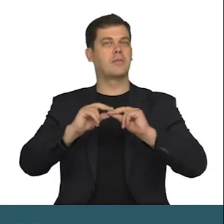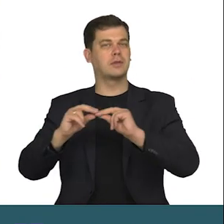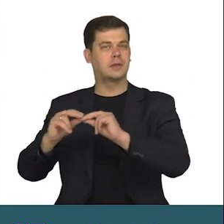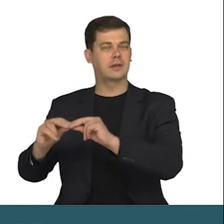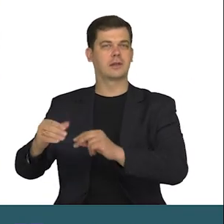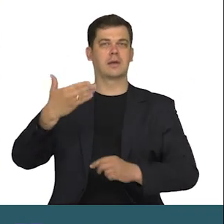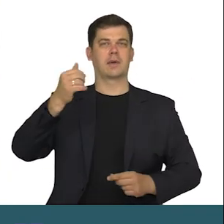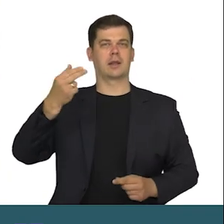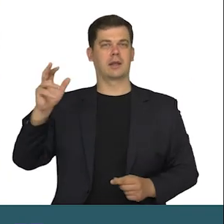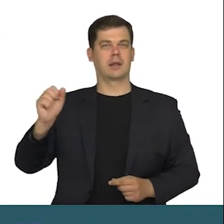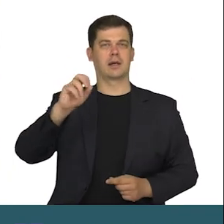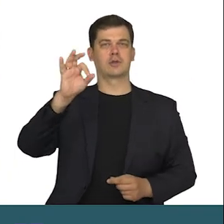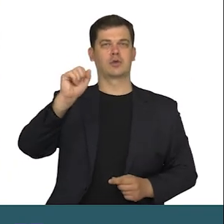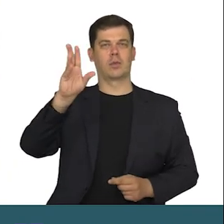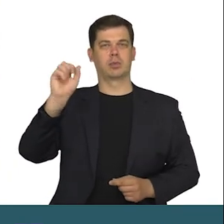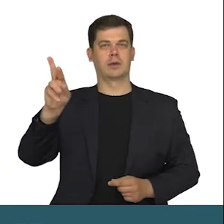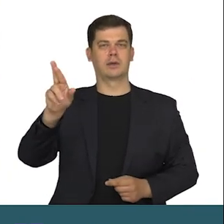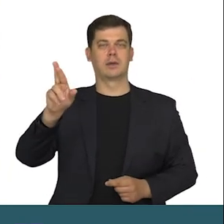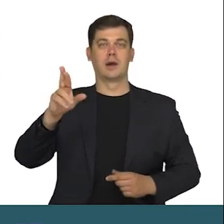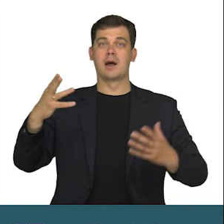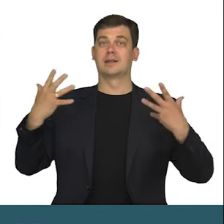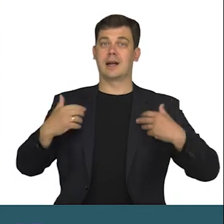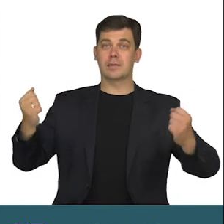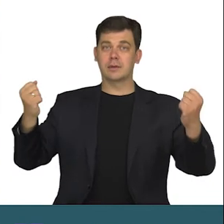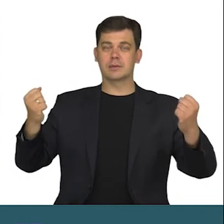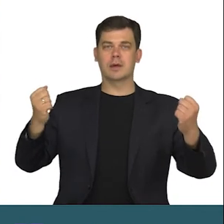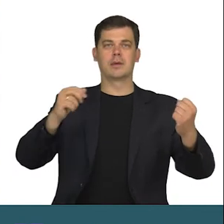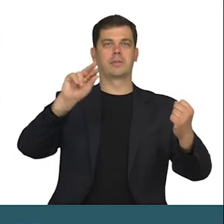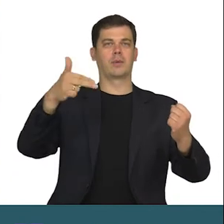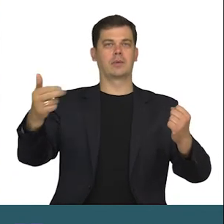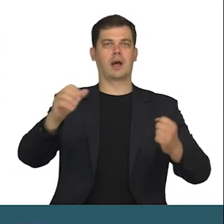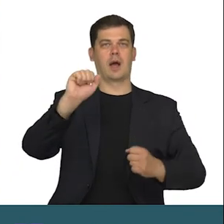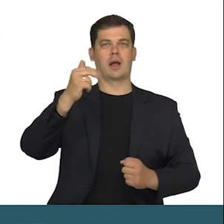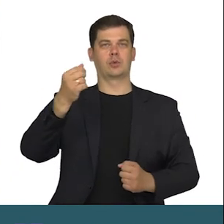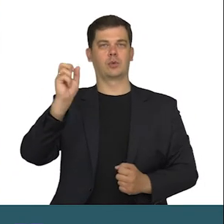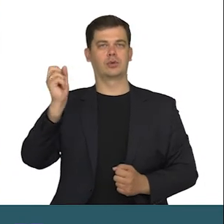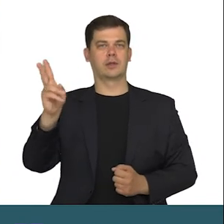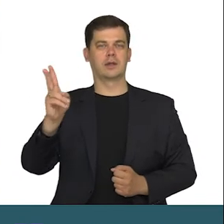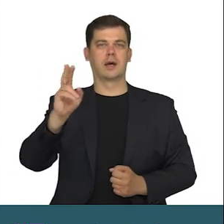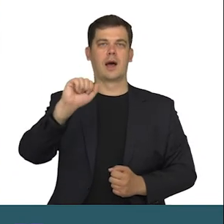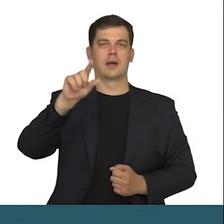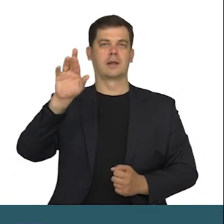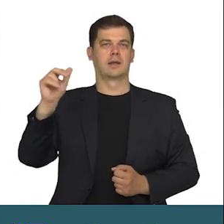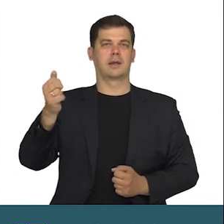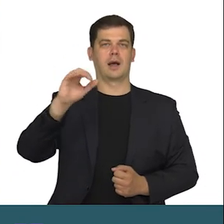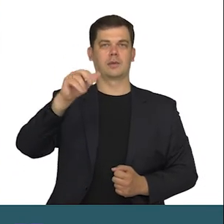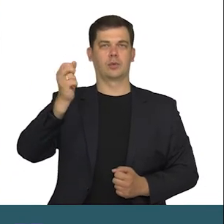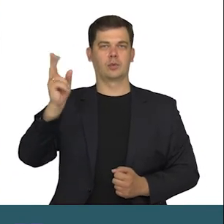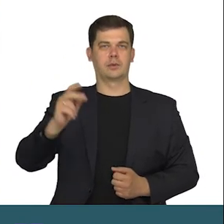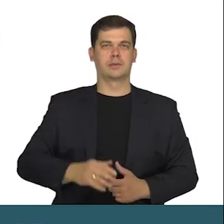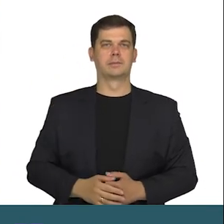Magdalena Sowul, Dramaturgia Paulina Andruczyk, Aleksandra Antoniuk.